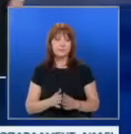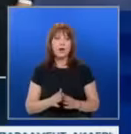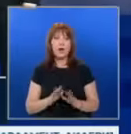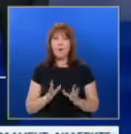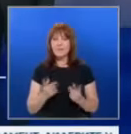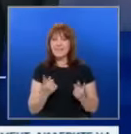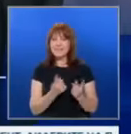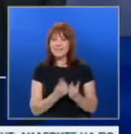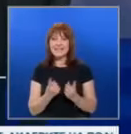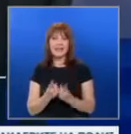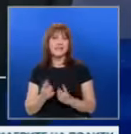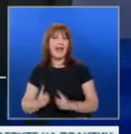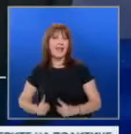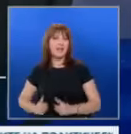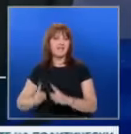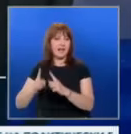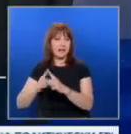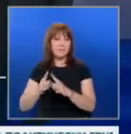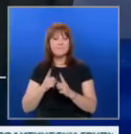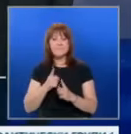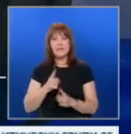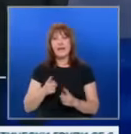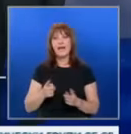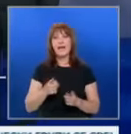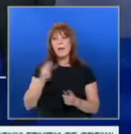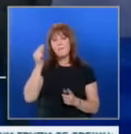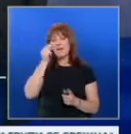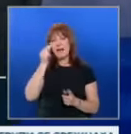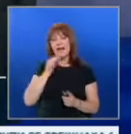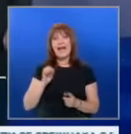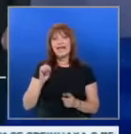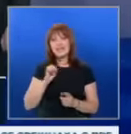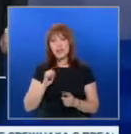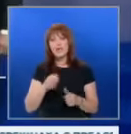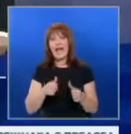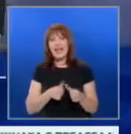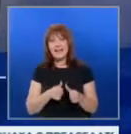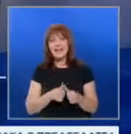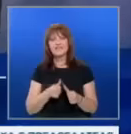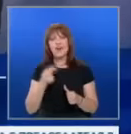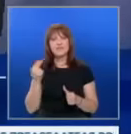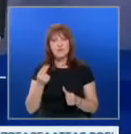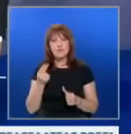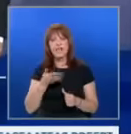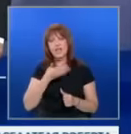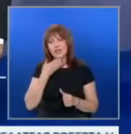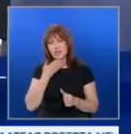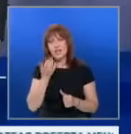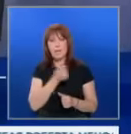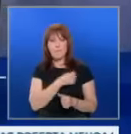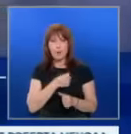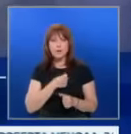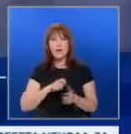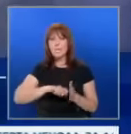Обикновенно срещите на върха на страните от източния фланг на НАТО, България, Естония, Латвия, Литва, Румъния, Словакия, Унгария, Чехия и Полша,